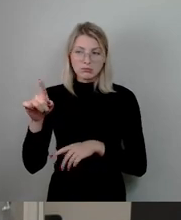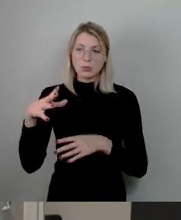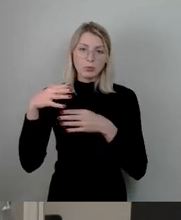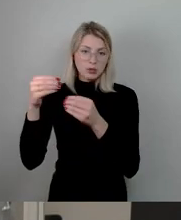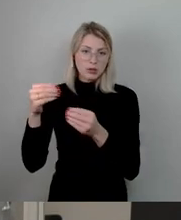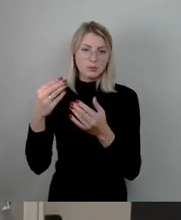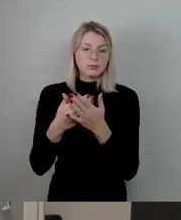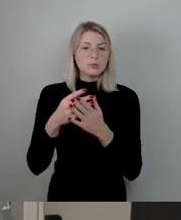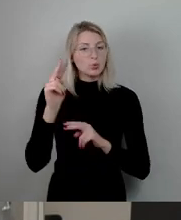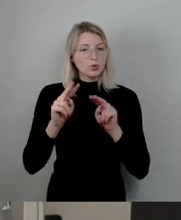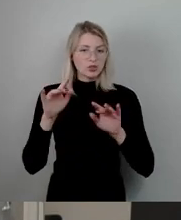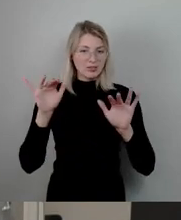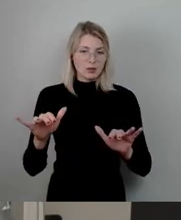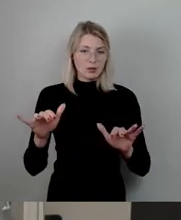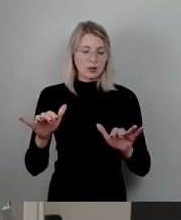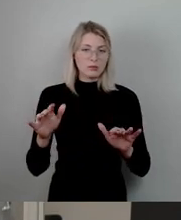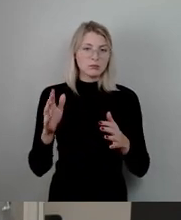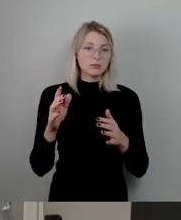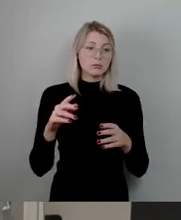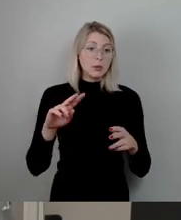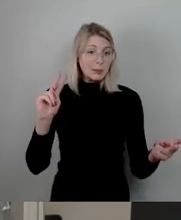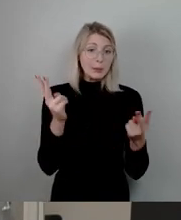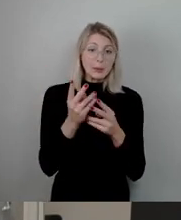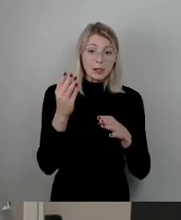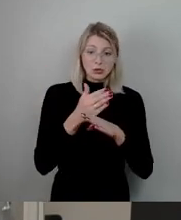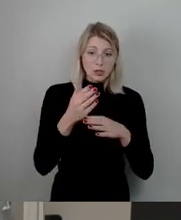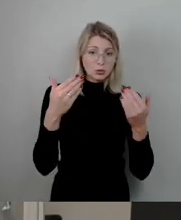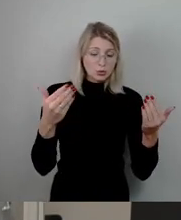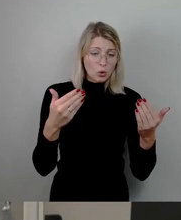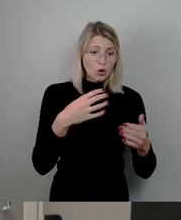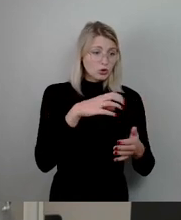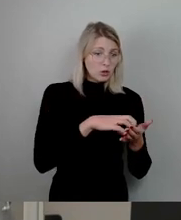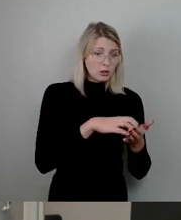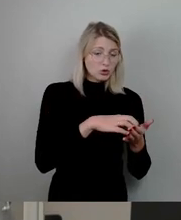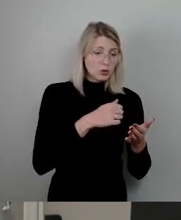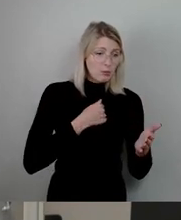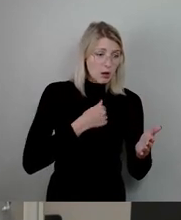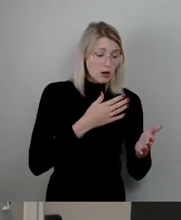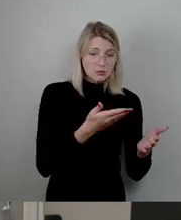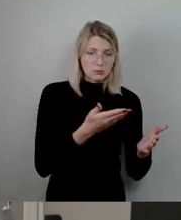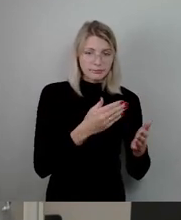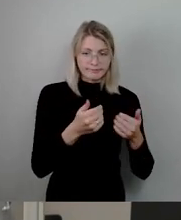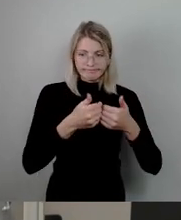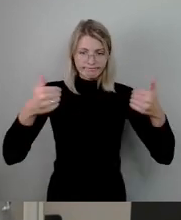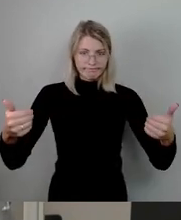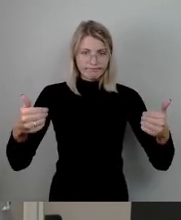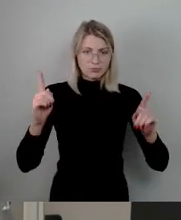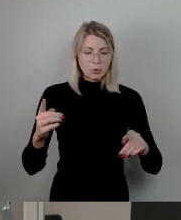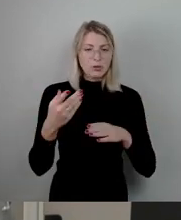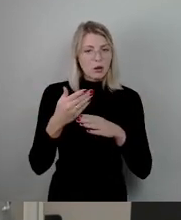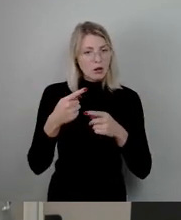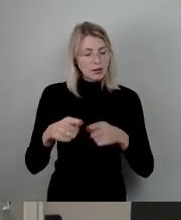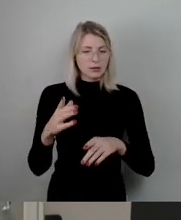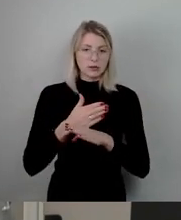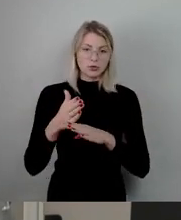dann, dass wir hier nicht genau so entscheiden können wie den eigenen städtischen Schwimmhallen dann, sondern eben Teil dieser Konstellation haben dann